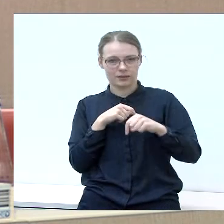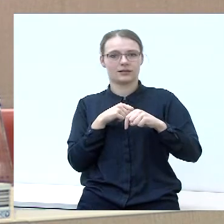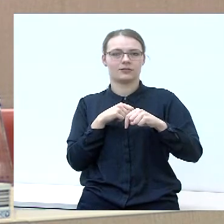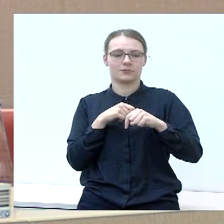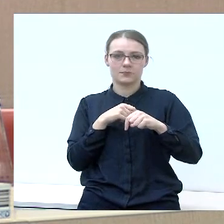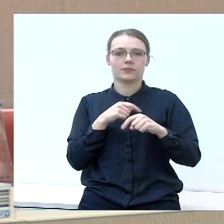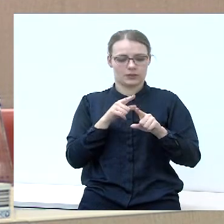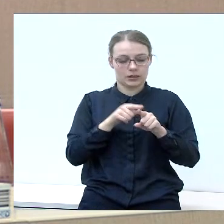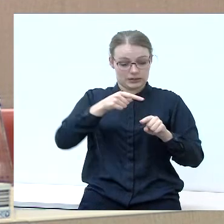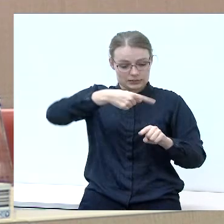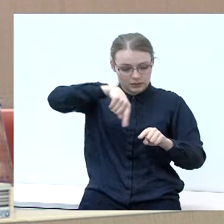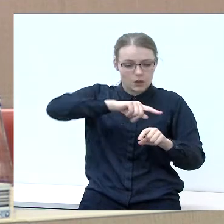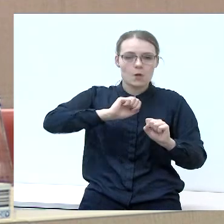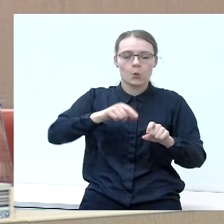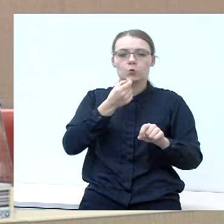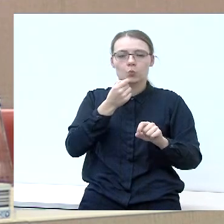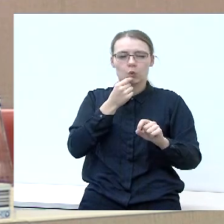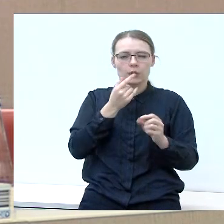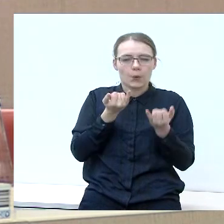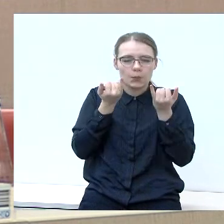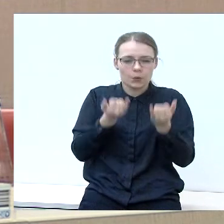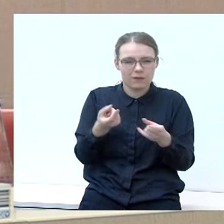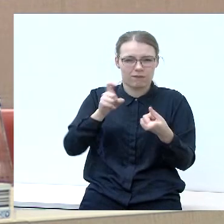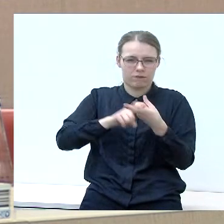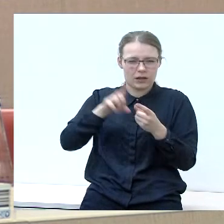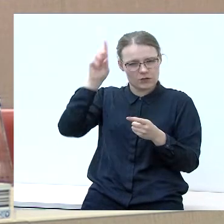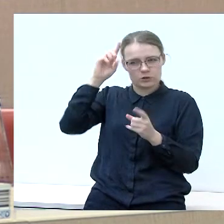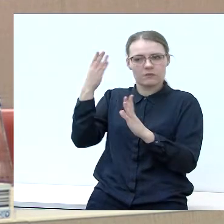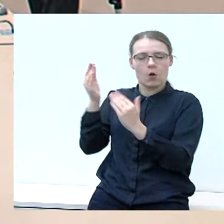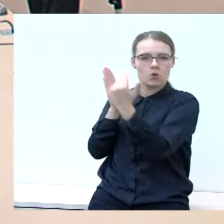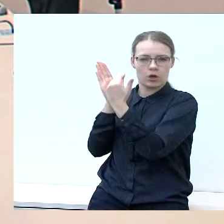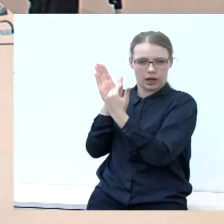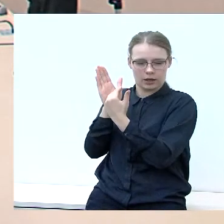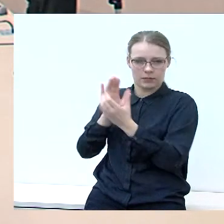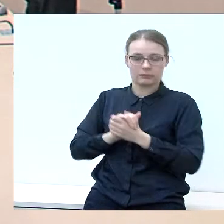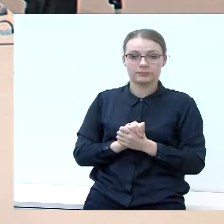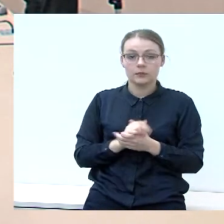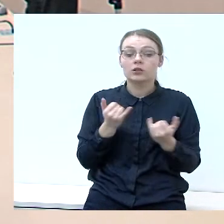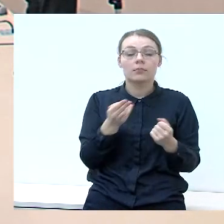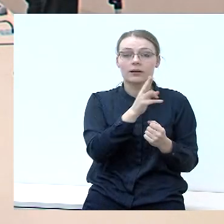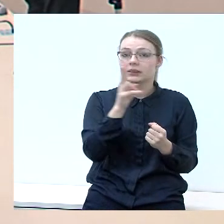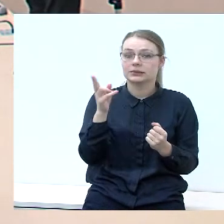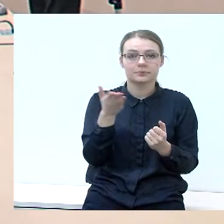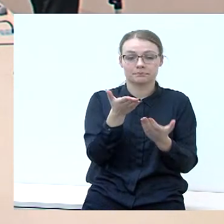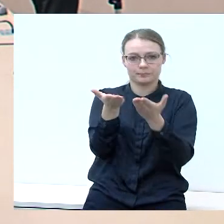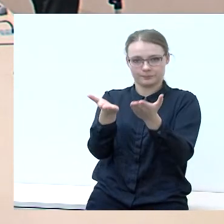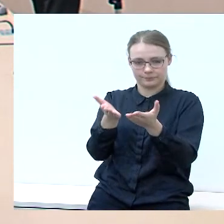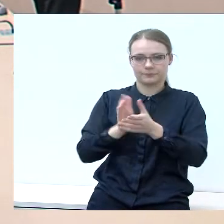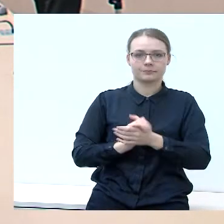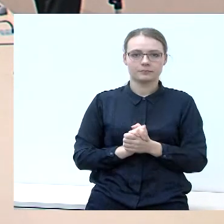suteikinti jiem tam tikras lengvatas pagal vyriausybės programą. Kas dabar? Prašau.